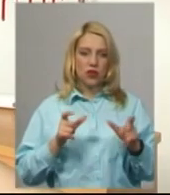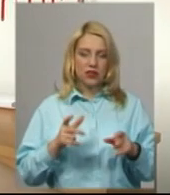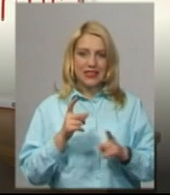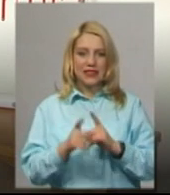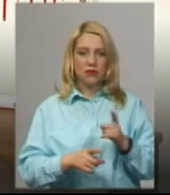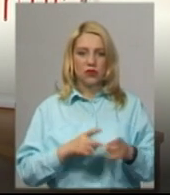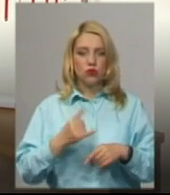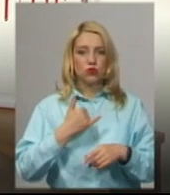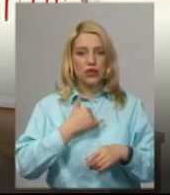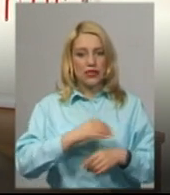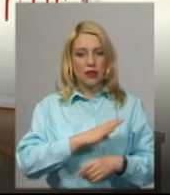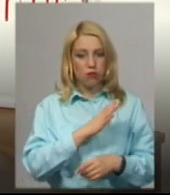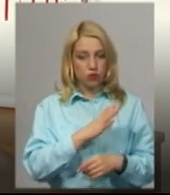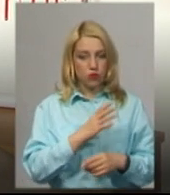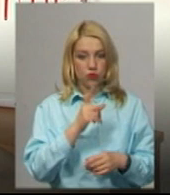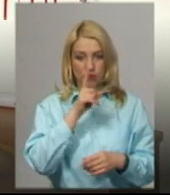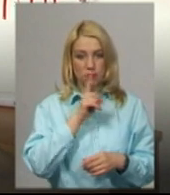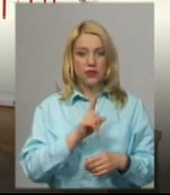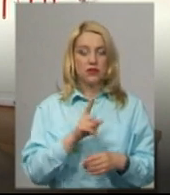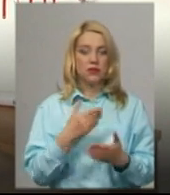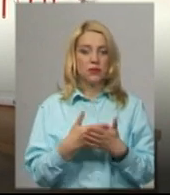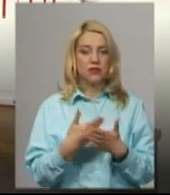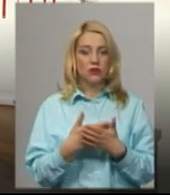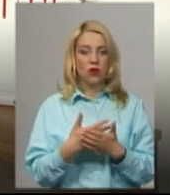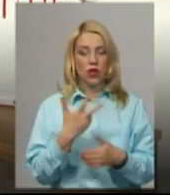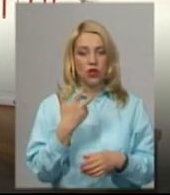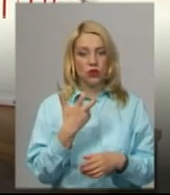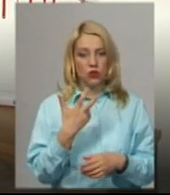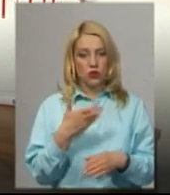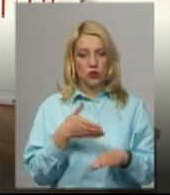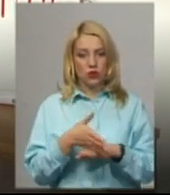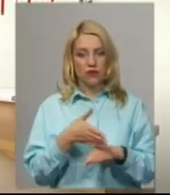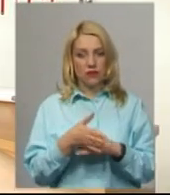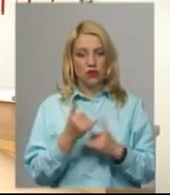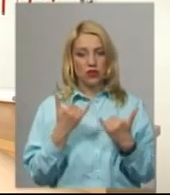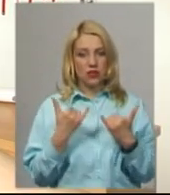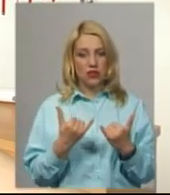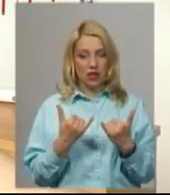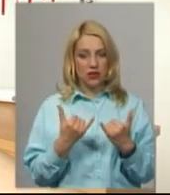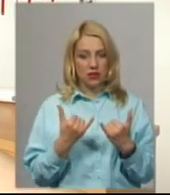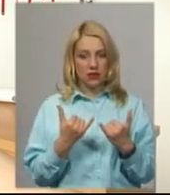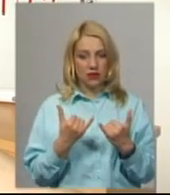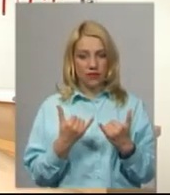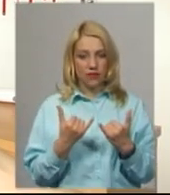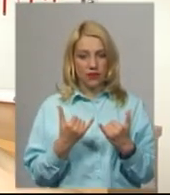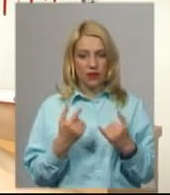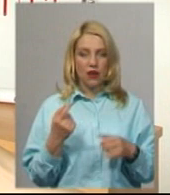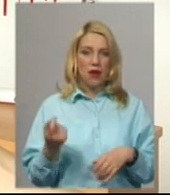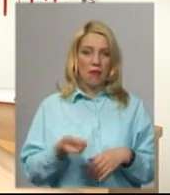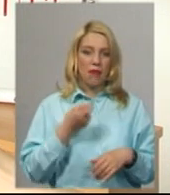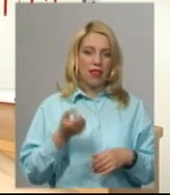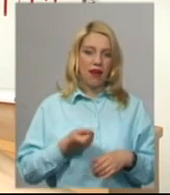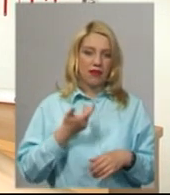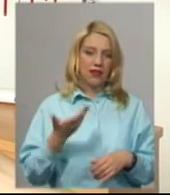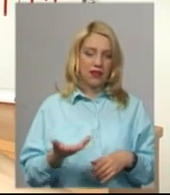У нас було в місяць близько 300 відвідувань, а зараз дуже мала кількість,